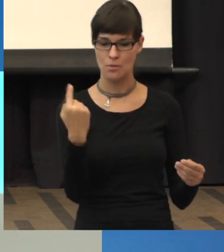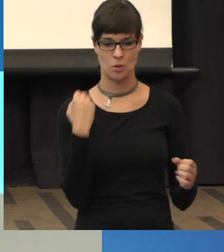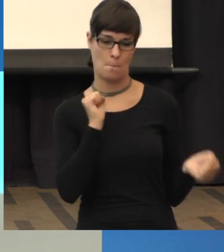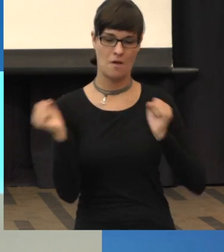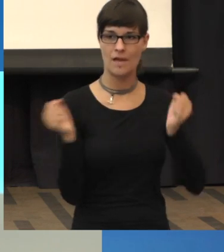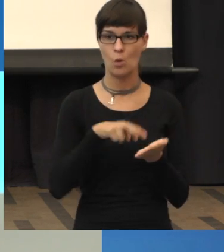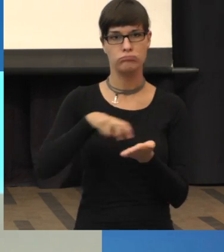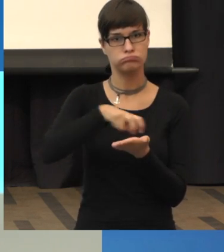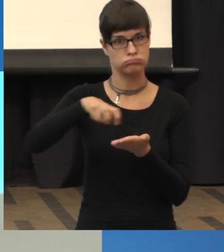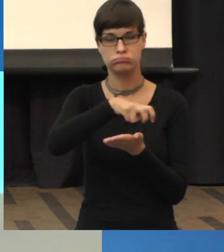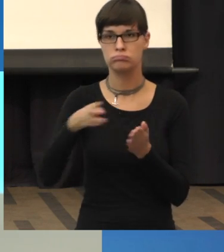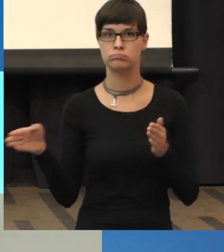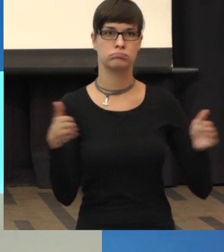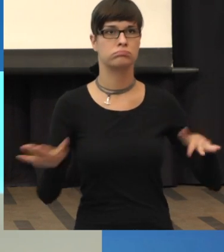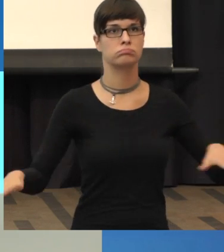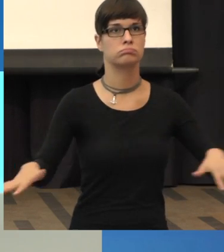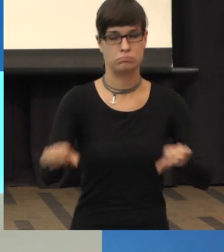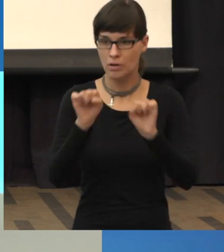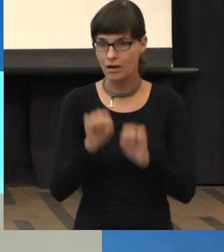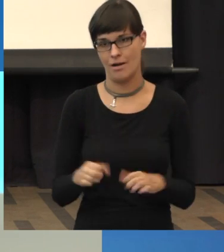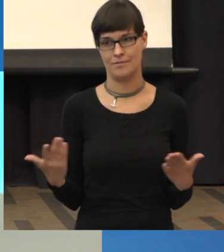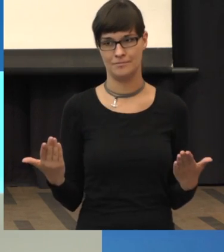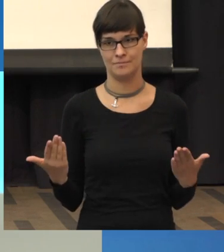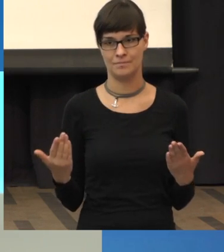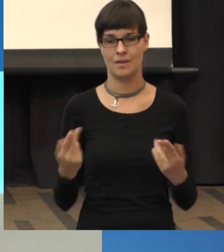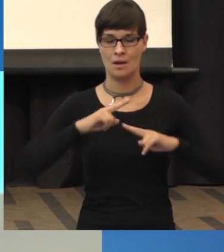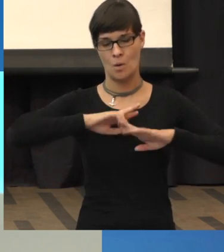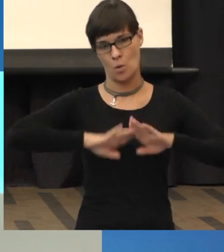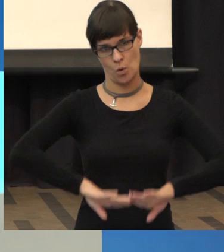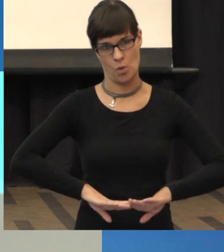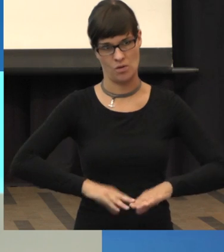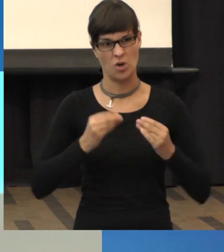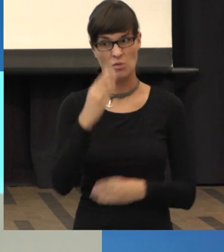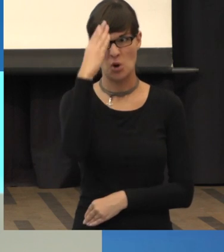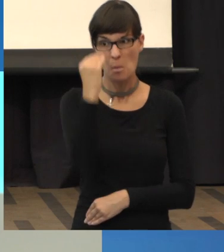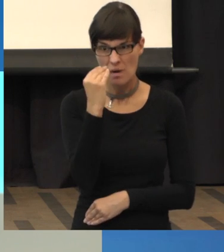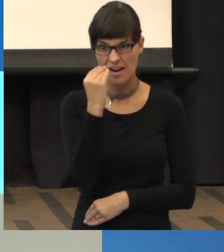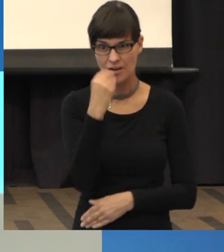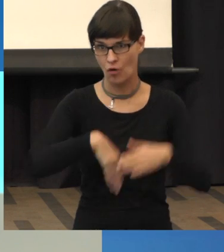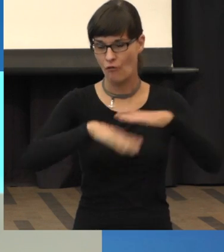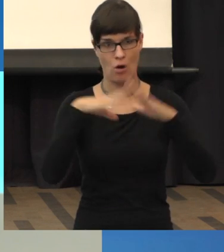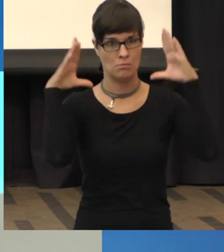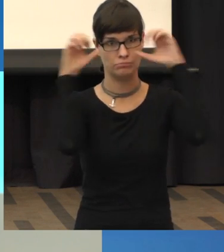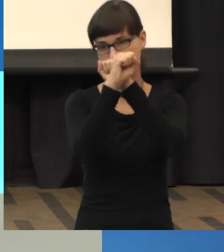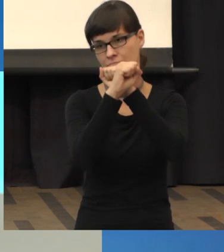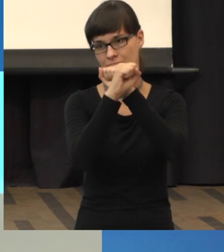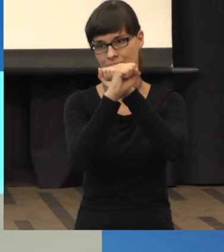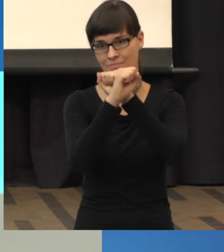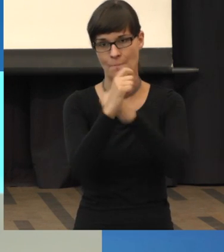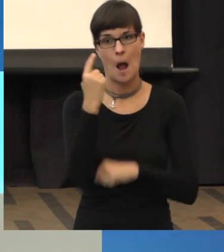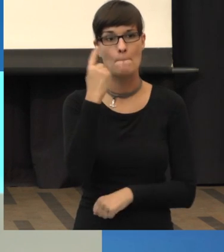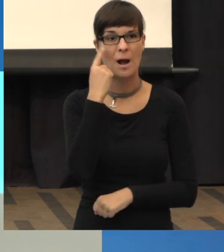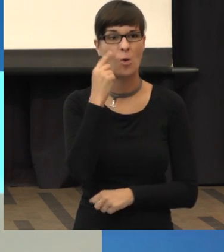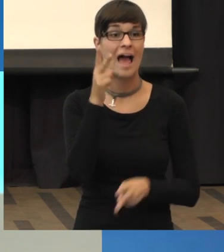eine Beruhigung. Ganz erblind, man will gar nichts mehr sehen. Nur noch hell und dunkel oder dunkel. Das ist bei der Makuladegeneration